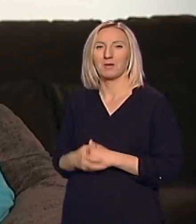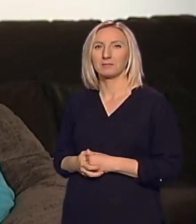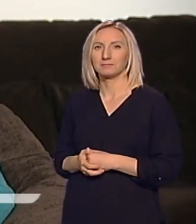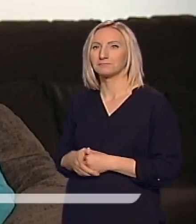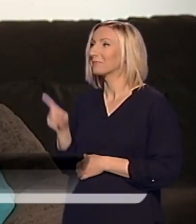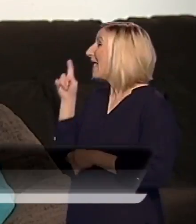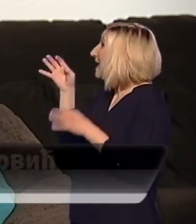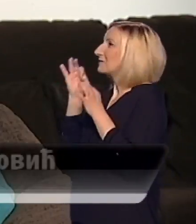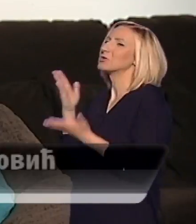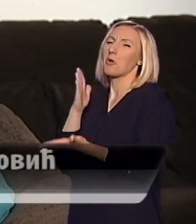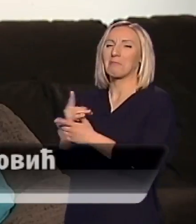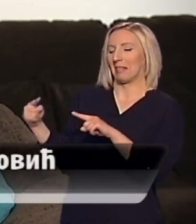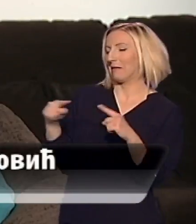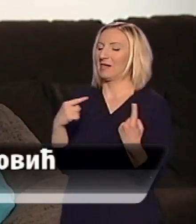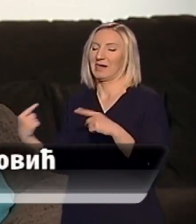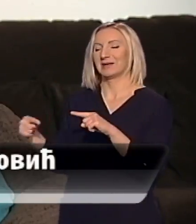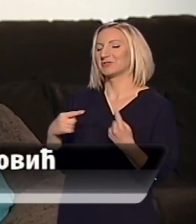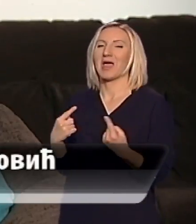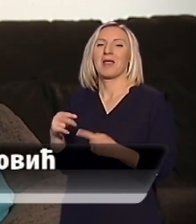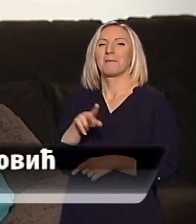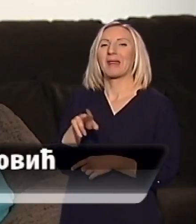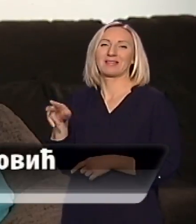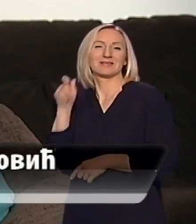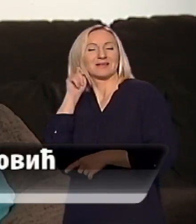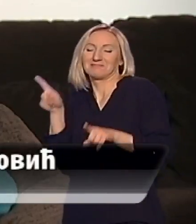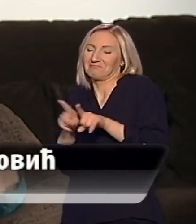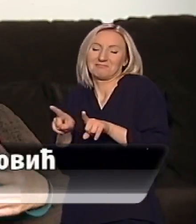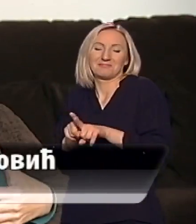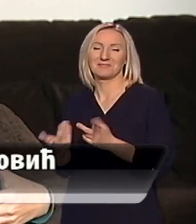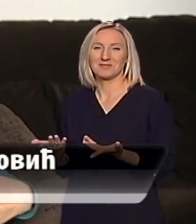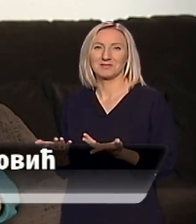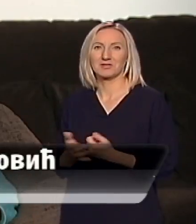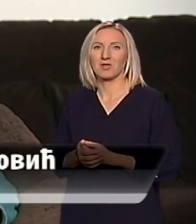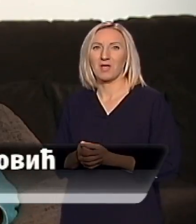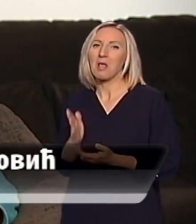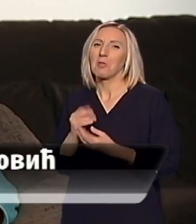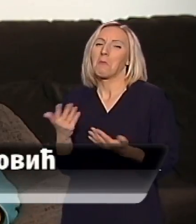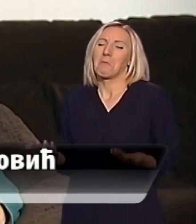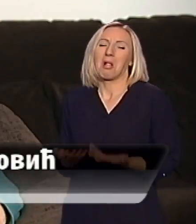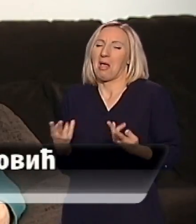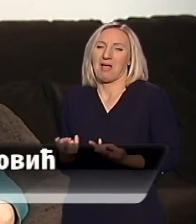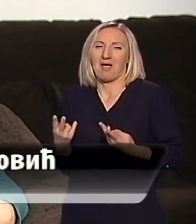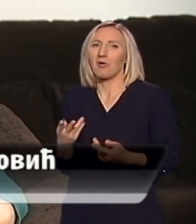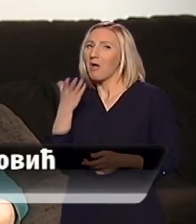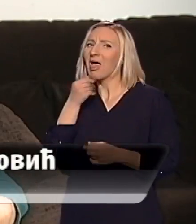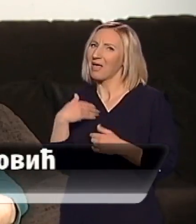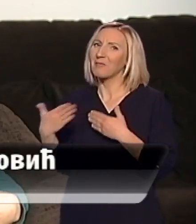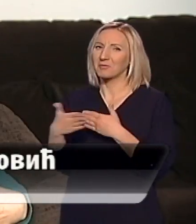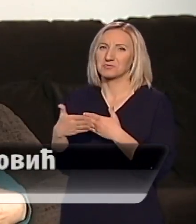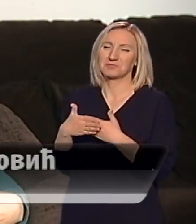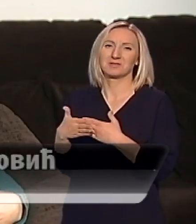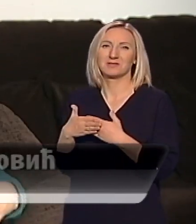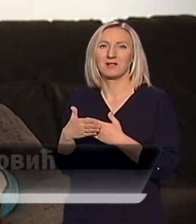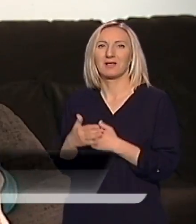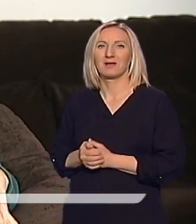je bilo i onih čarki normalni koje postoje kod braća i sestre, to je se bilo sigurno u mnogo blaži meri. Lepo smo se slagali. Znači,